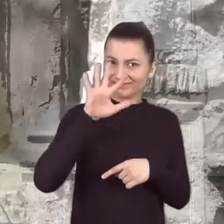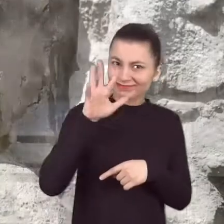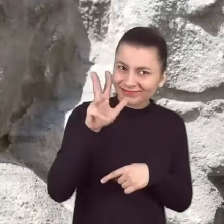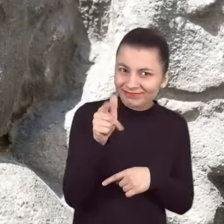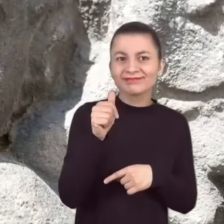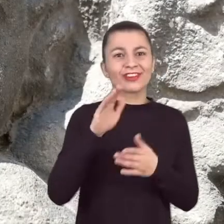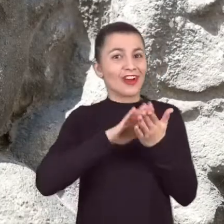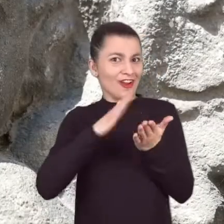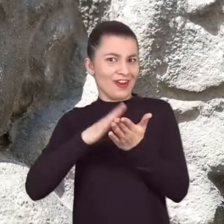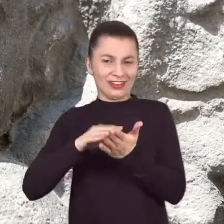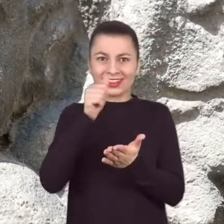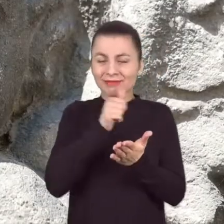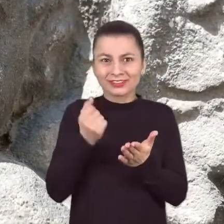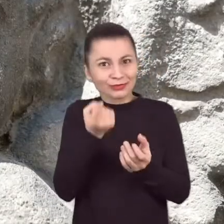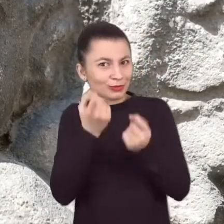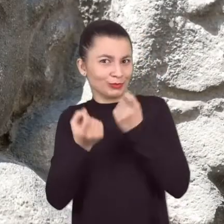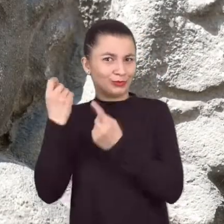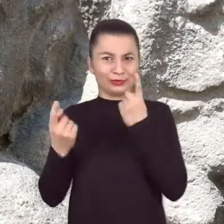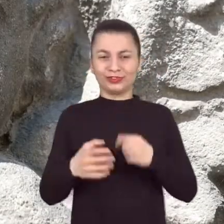odkrywania kolejnych tajemnic.